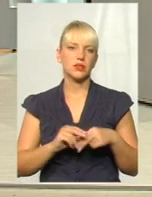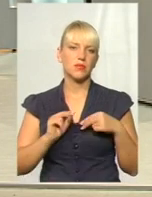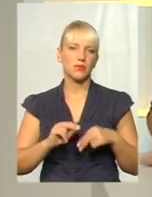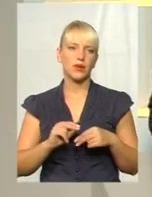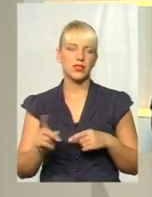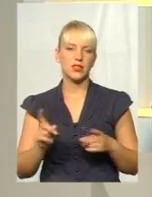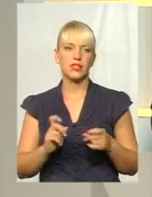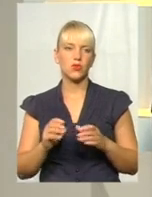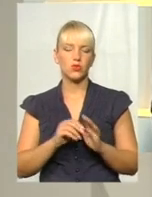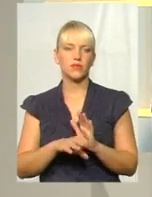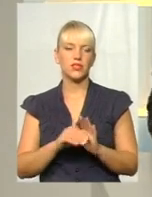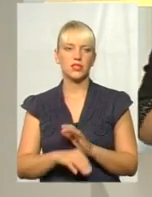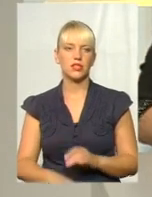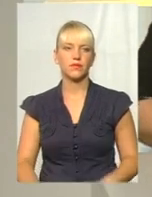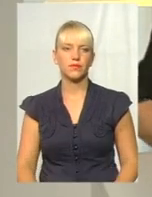інвестицій. Дякую, пані Ірина.